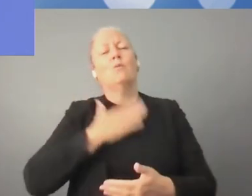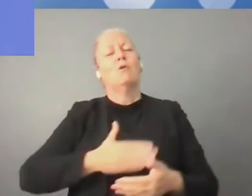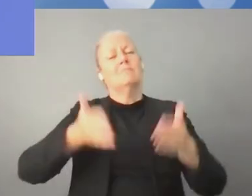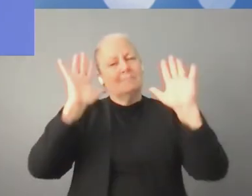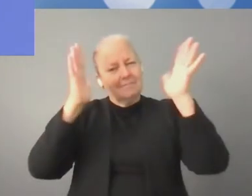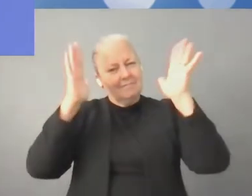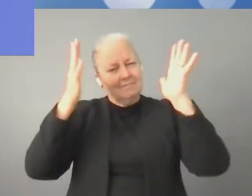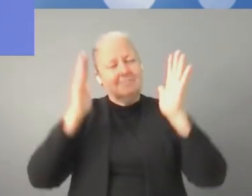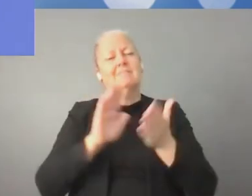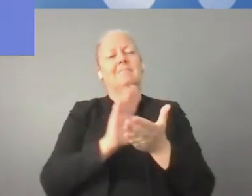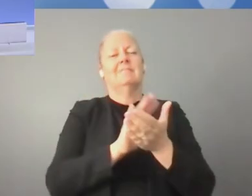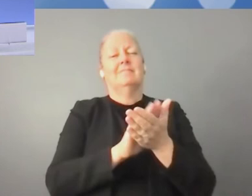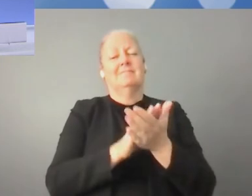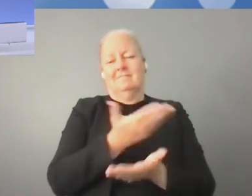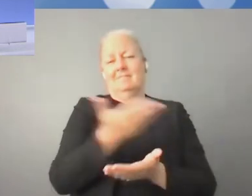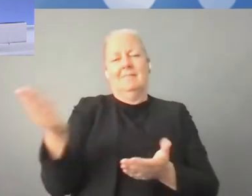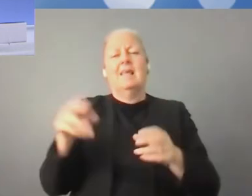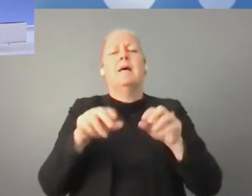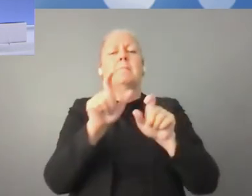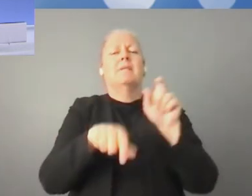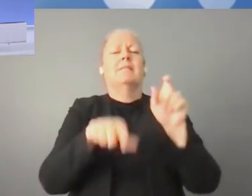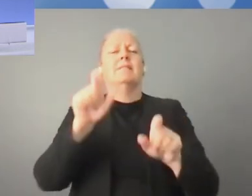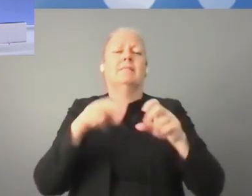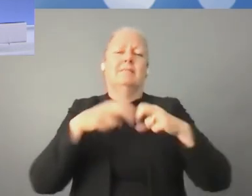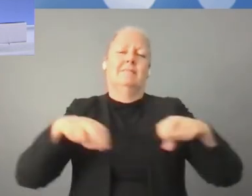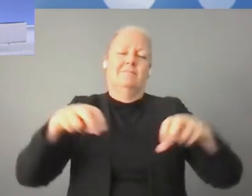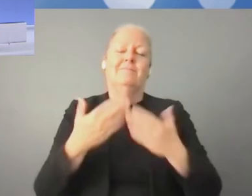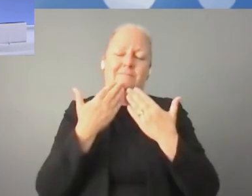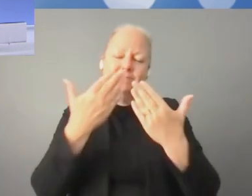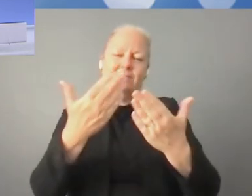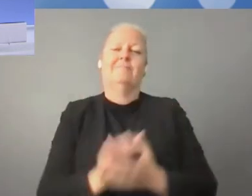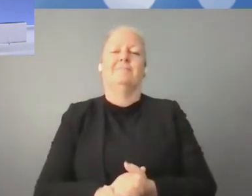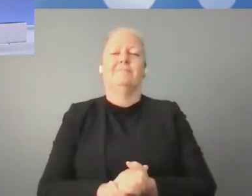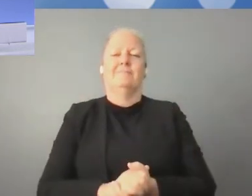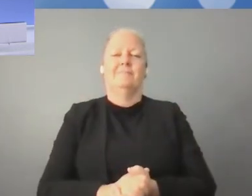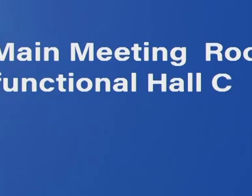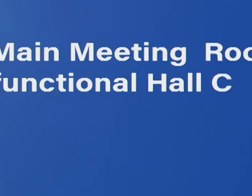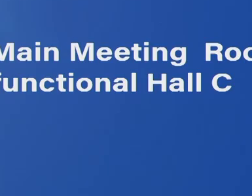podczas tego szczytu cyfrowego, a nasi paneliści zasłużyli na aplauz.